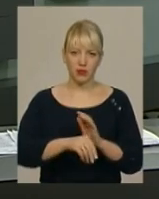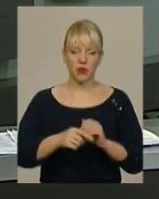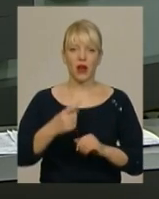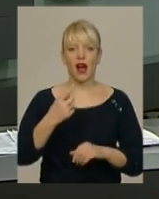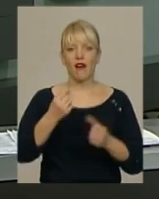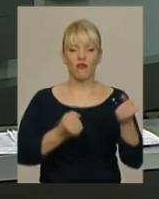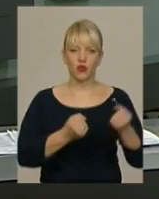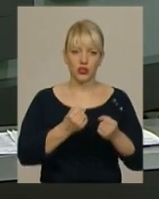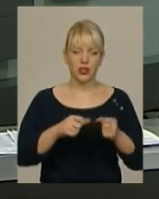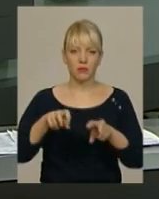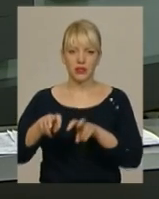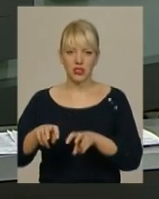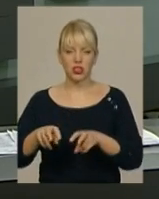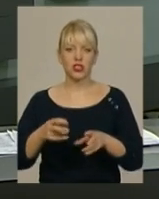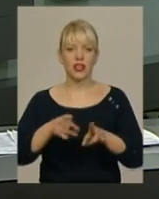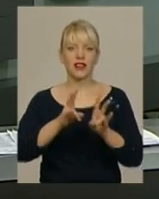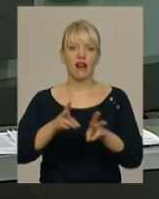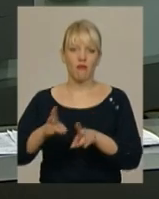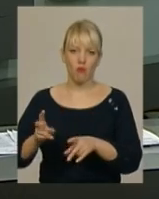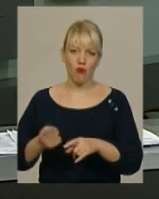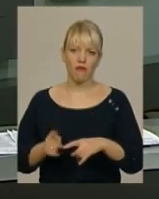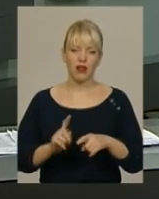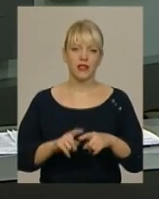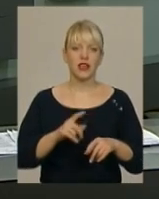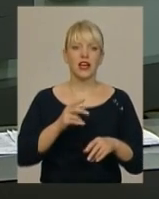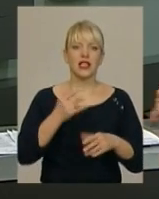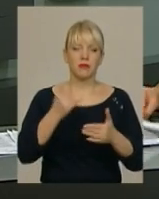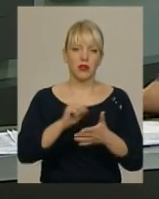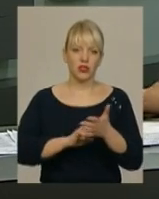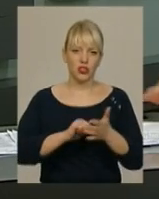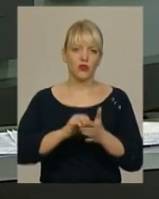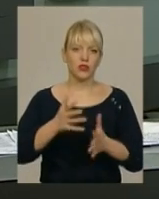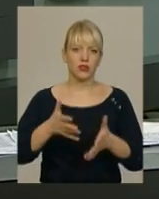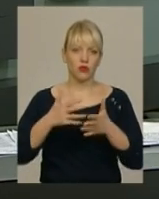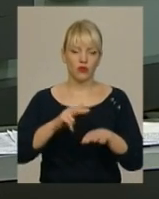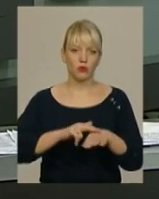Постраждалих діставали з машин за допомогою спецінструменту, причини ДТП встановлював поліція.